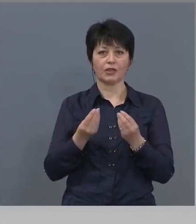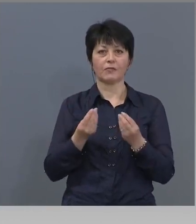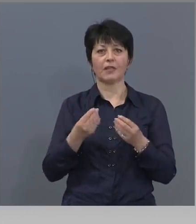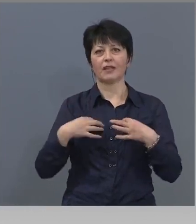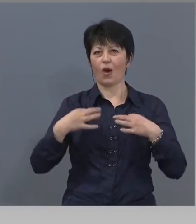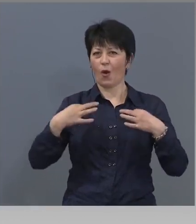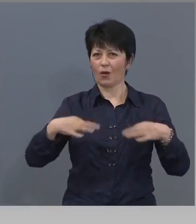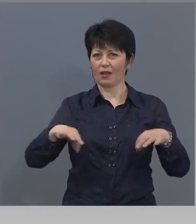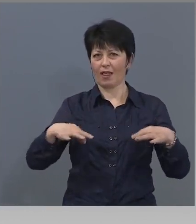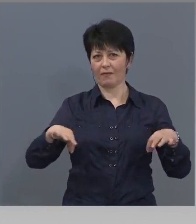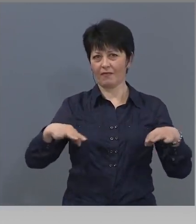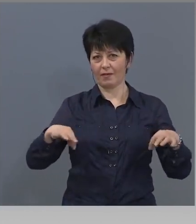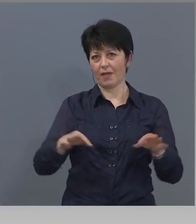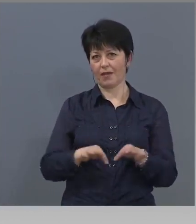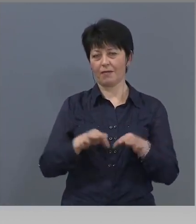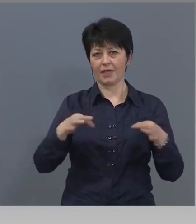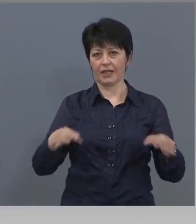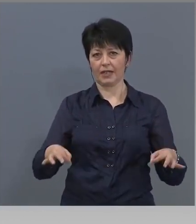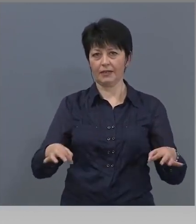отхлапваме мерките.